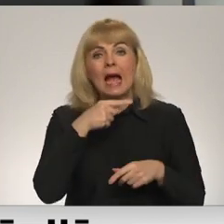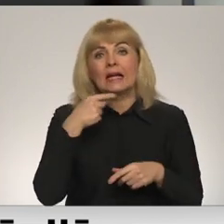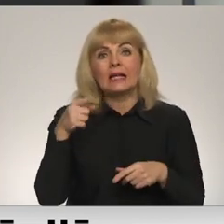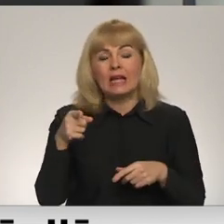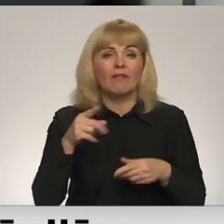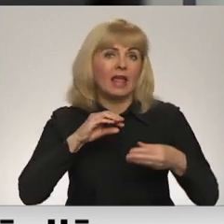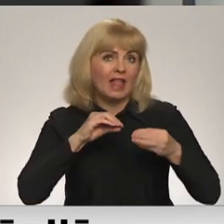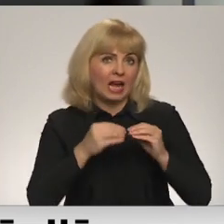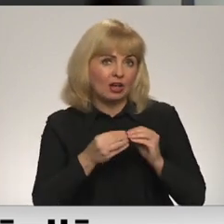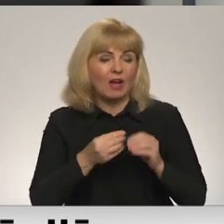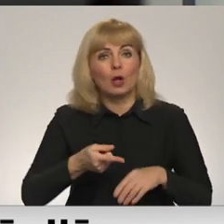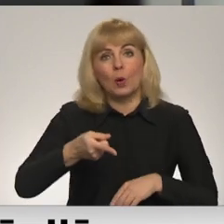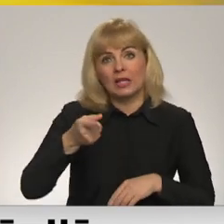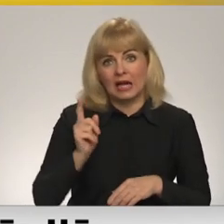neievērotu aizliegumu.